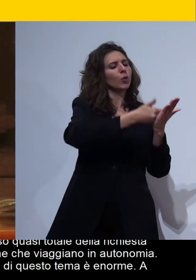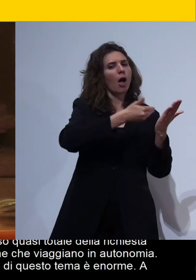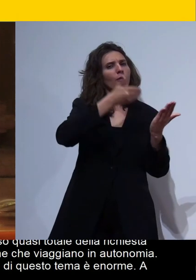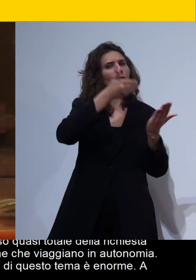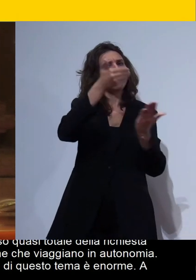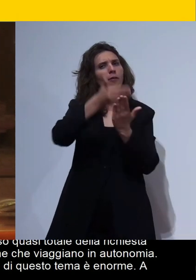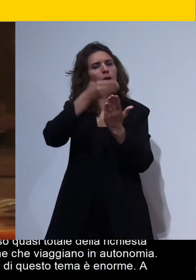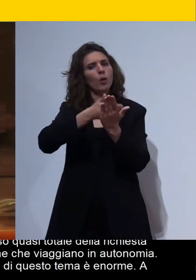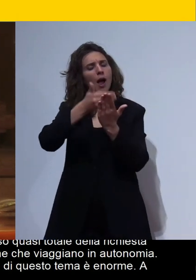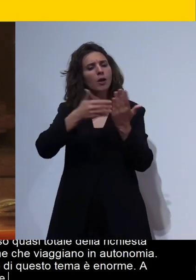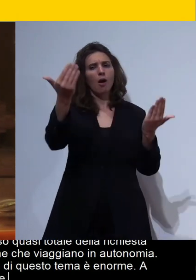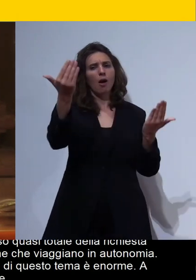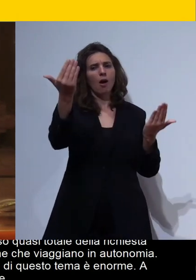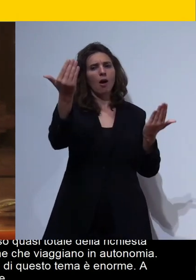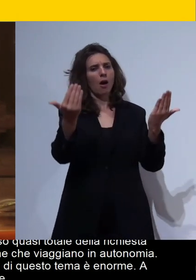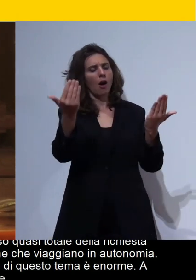fatturato aziendale